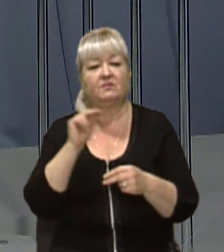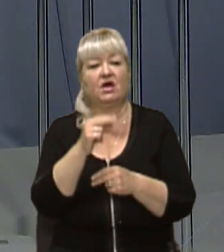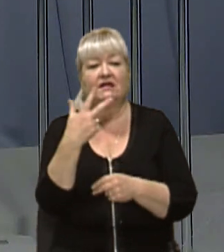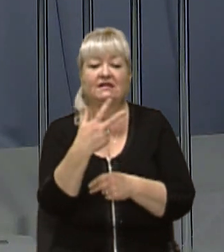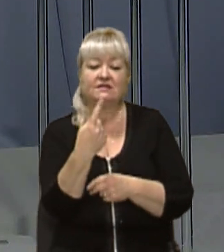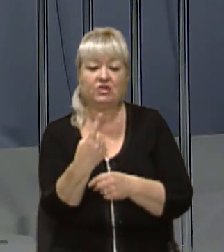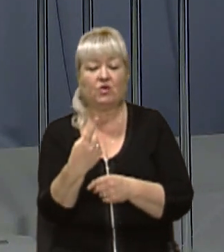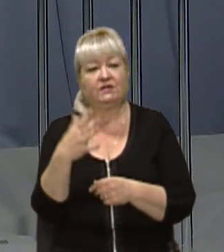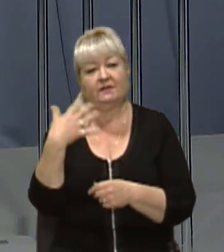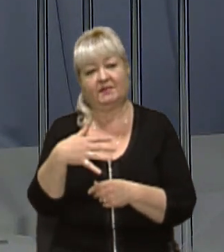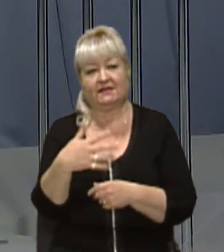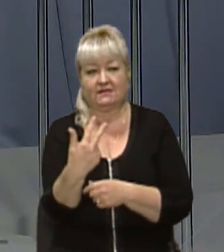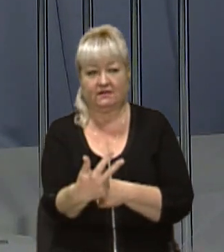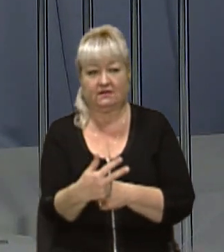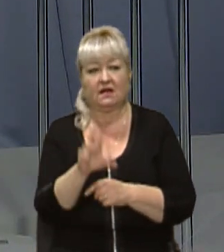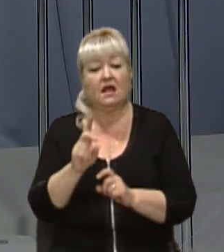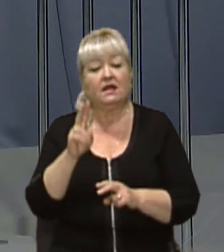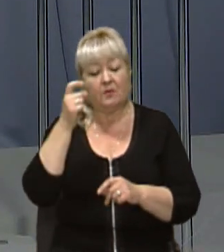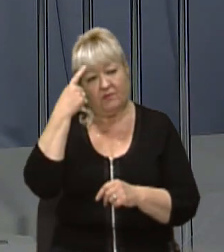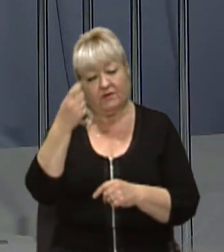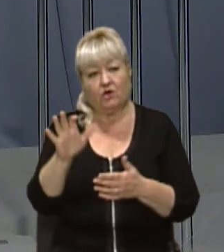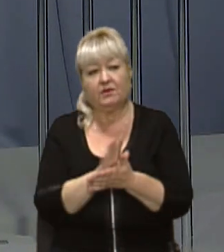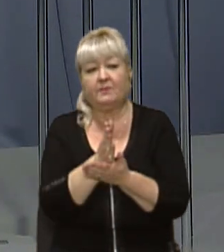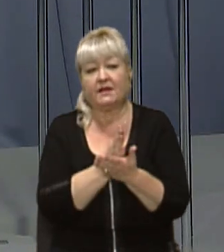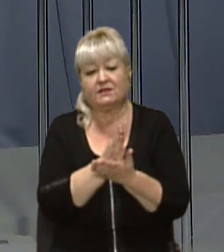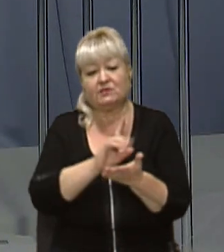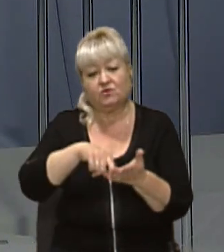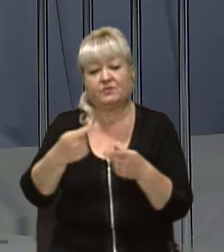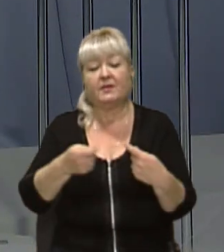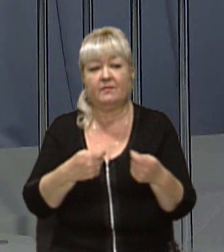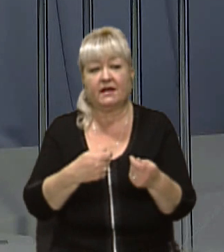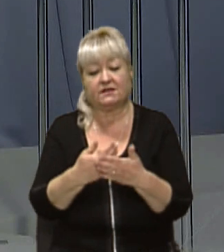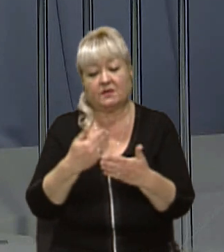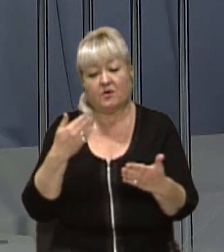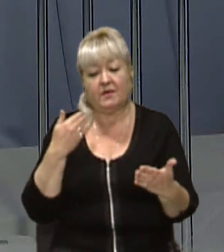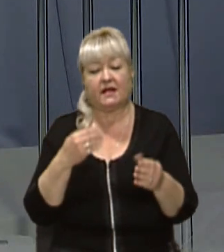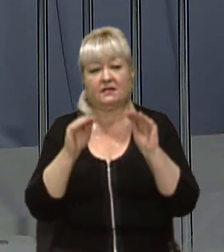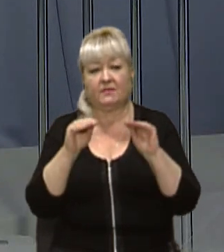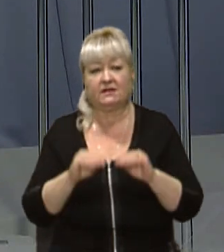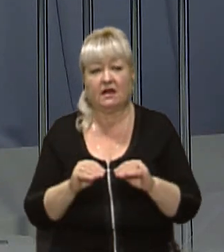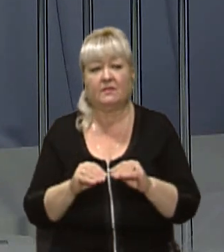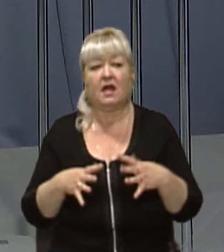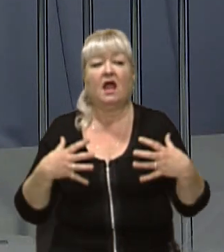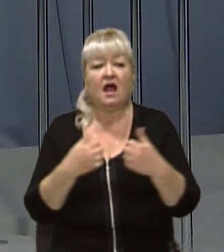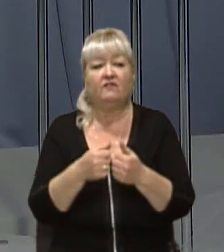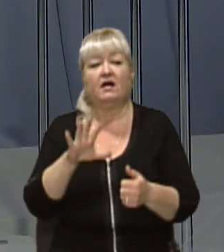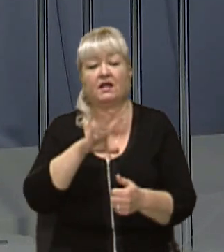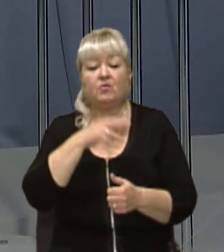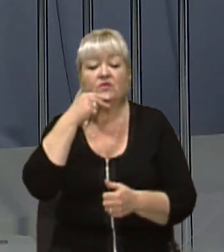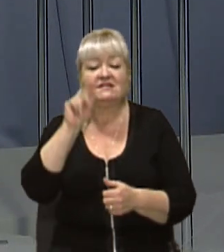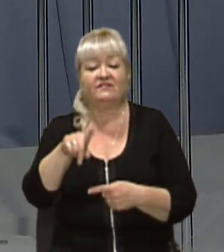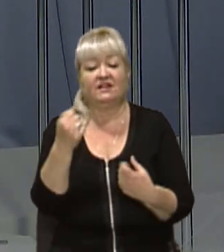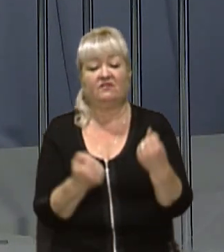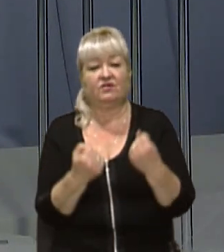та 53. Як повідомили у прес-службі мерії, за попередніми даними, аварія трапилася і звони водія маршрутки номер